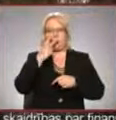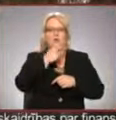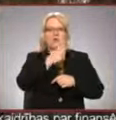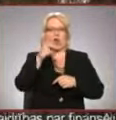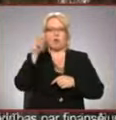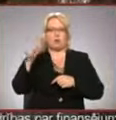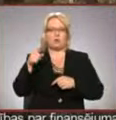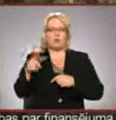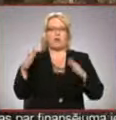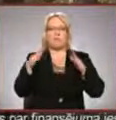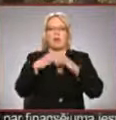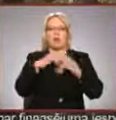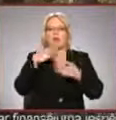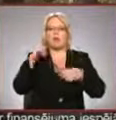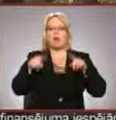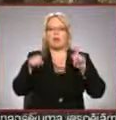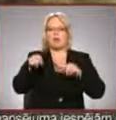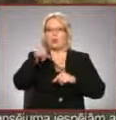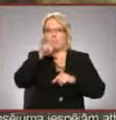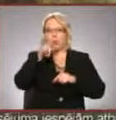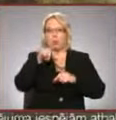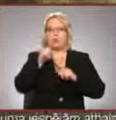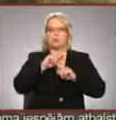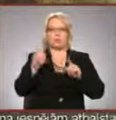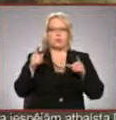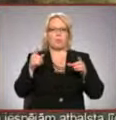jo šeit mājo vairākas rētas pūtnu sulgas.